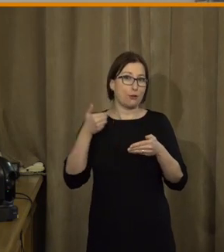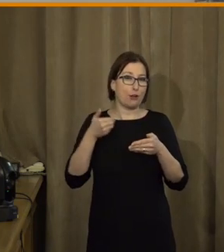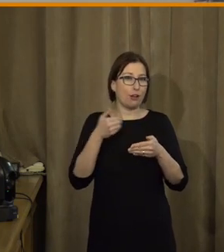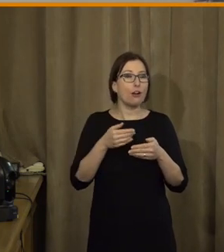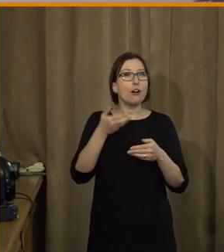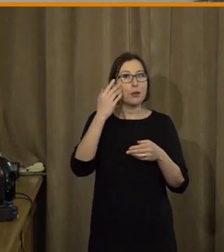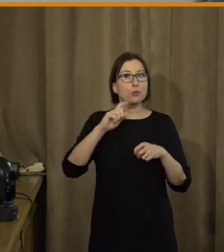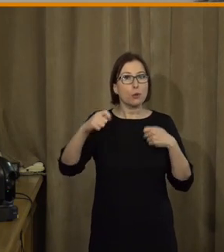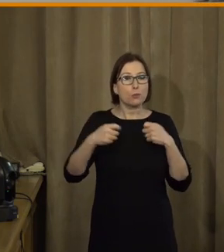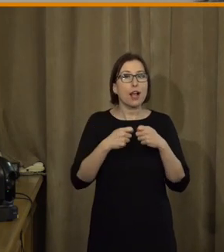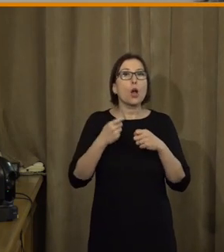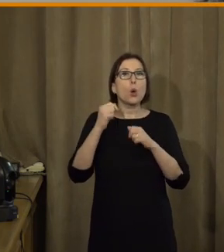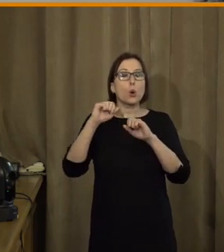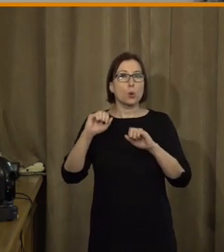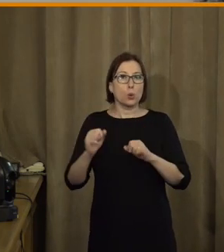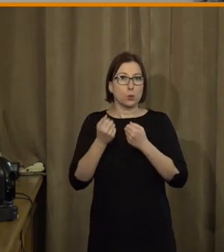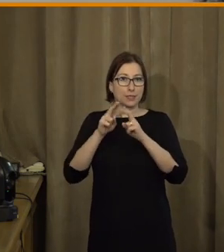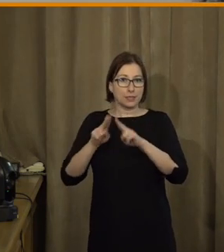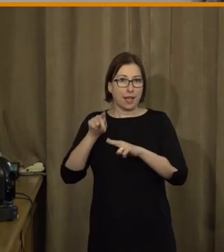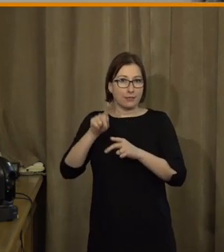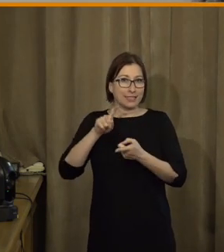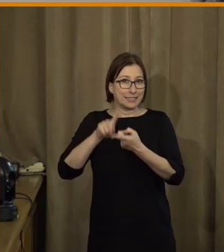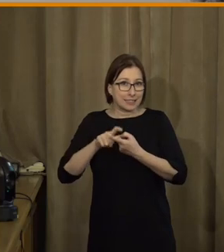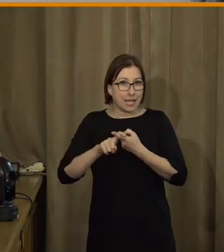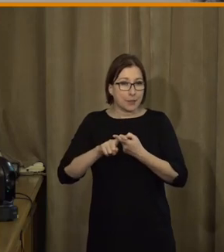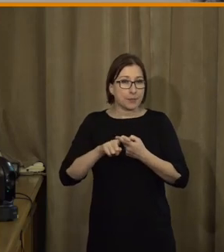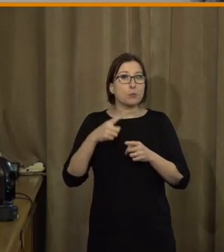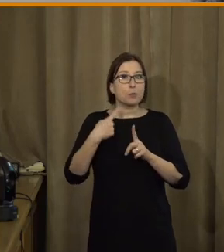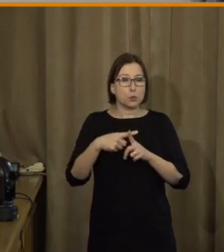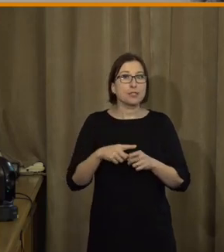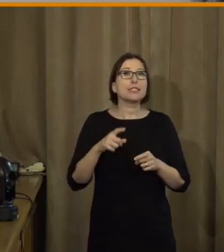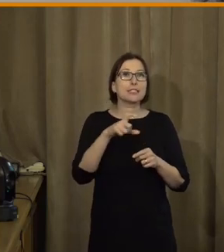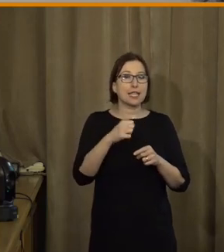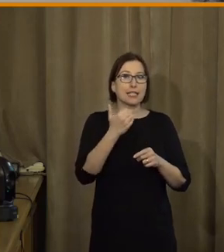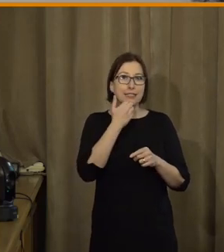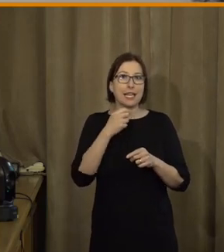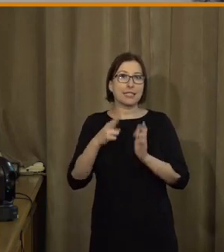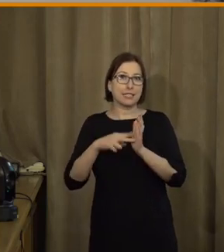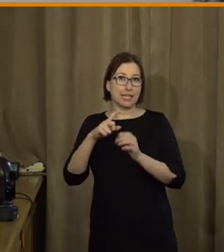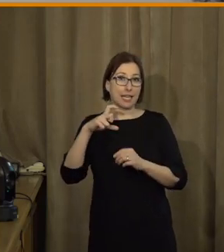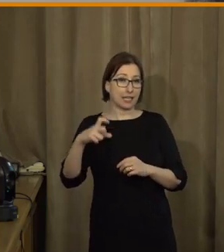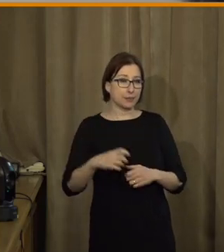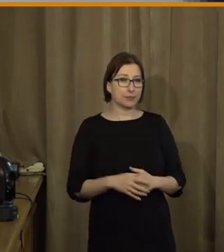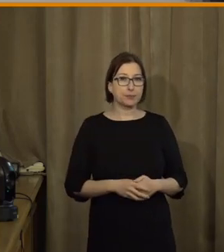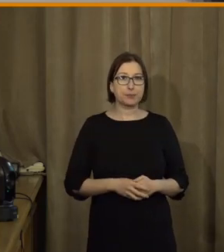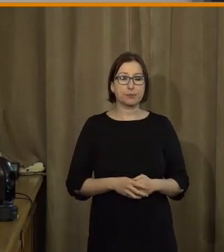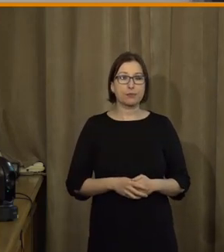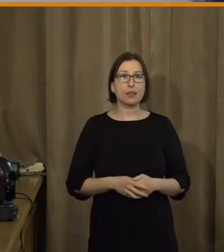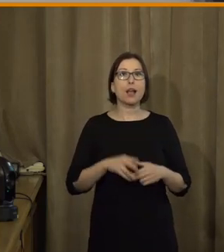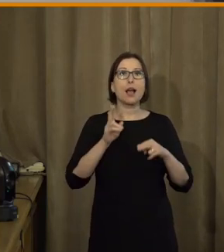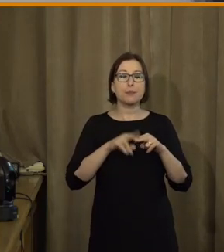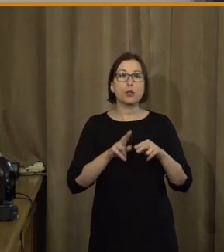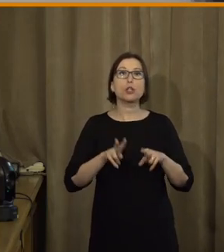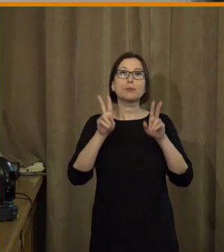kterou dělali společně s ústavem STEM a CZNIC. A potom se na